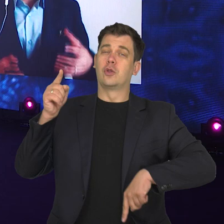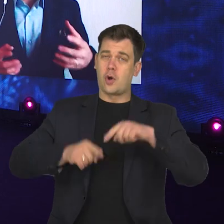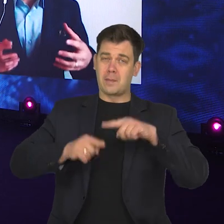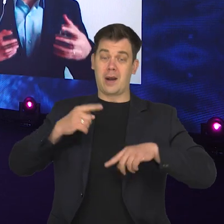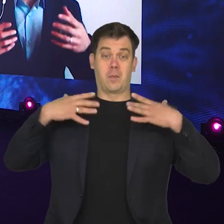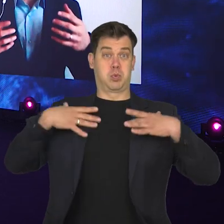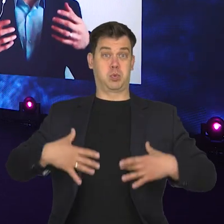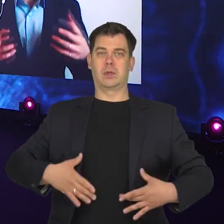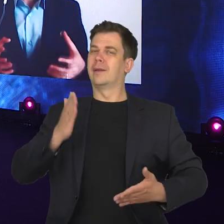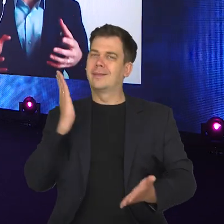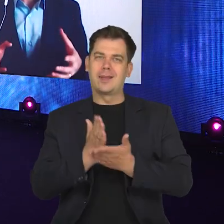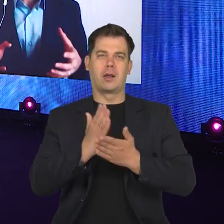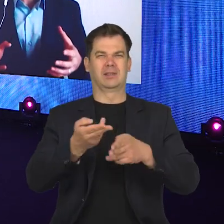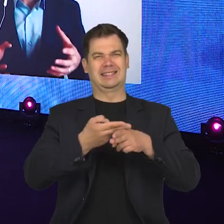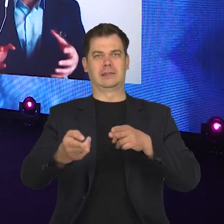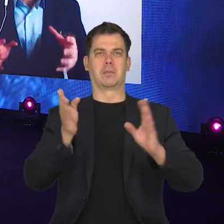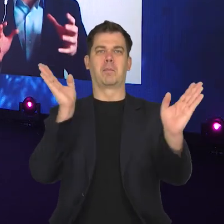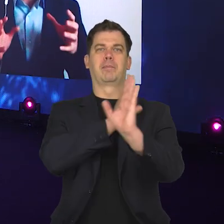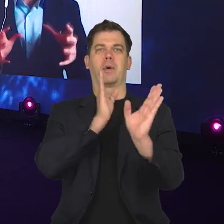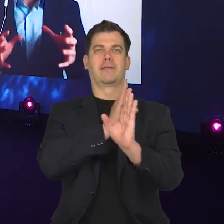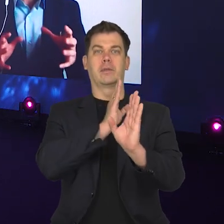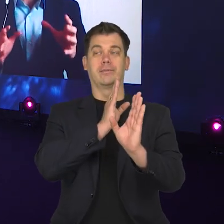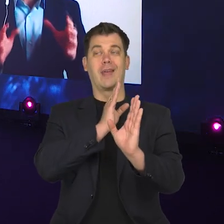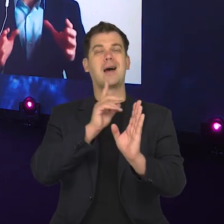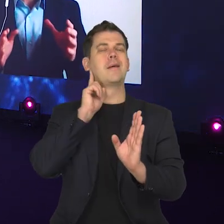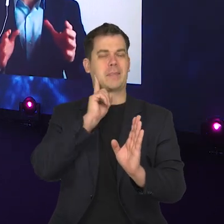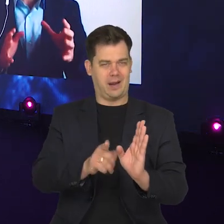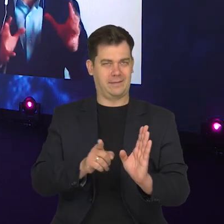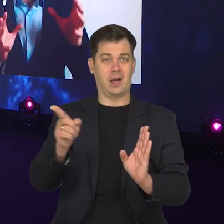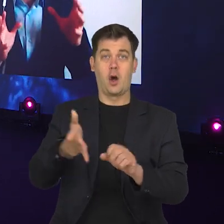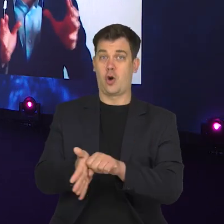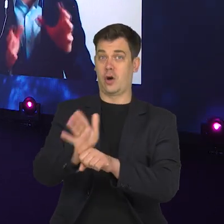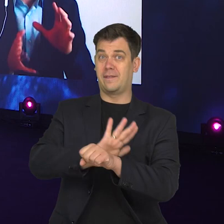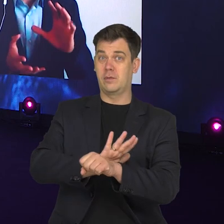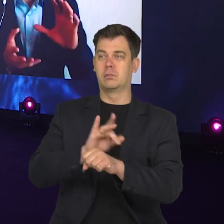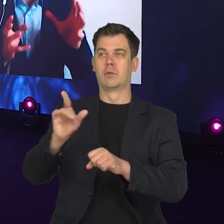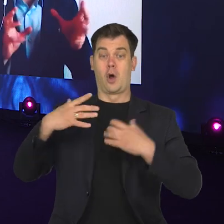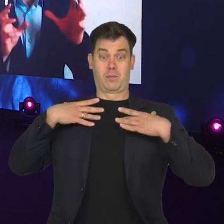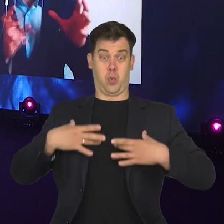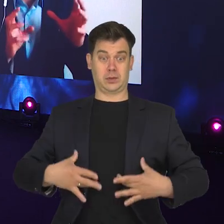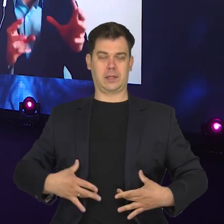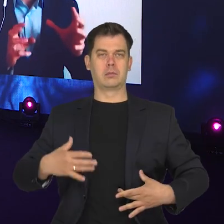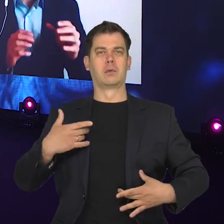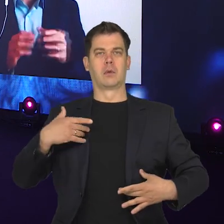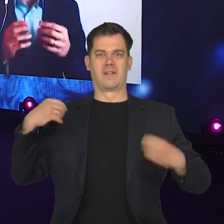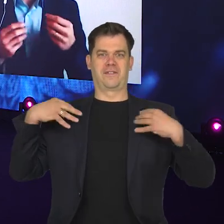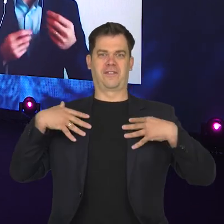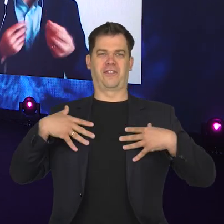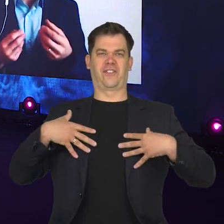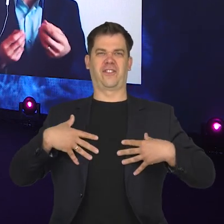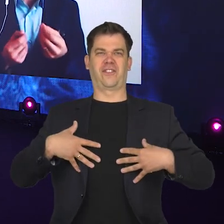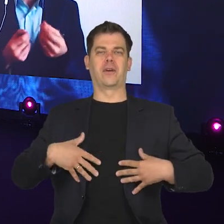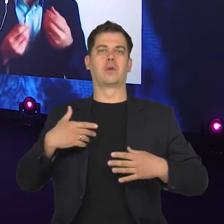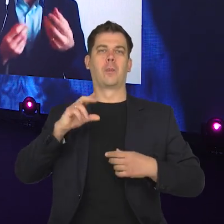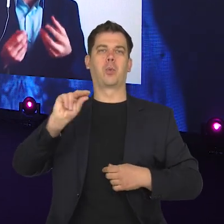Normalnie w płucach powinno być tylko powietrze. Natomiast tutaj rzeczywiście w płucach, w pewnych tam przestrzeniach w środku zaczyna